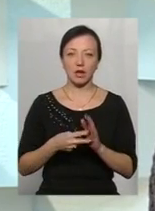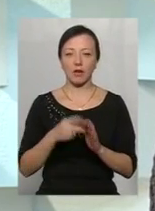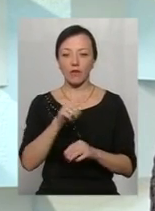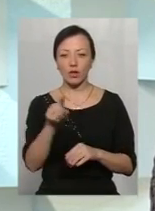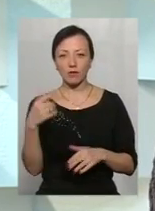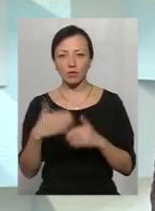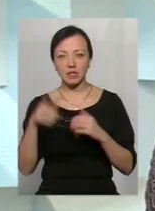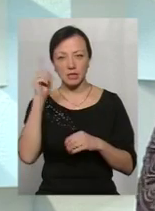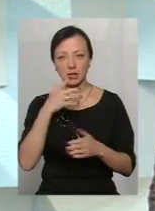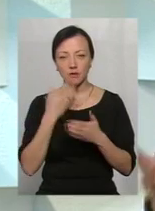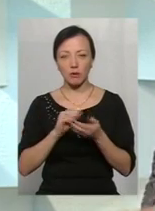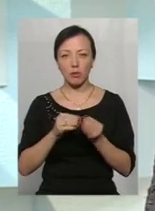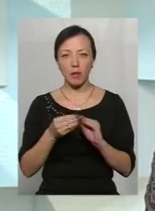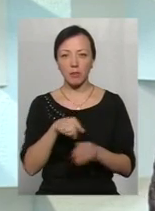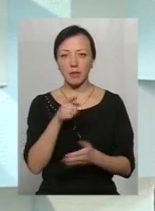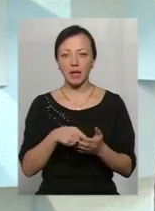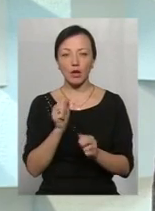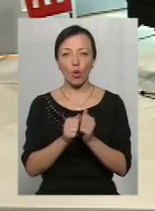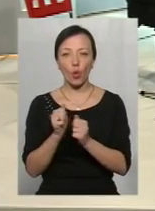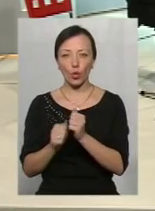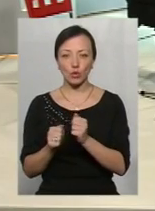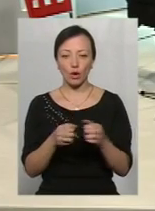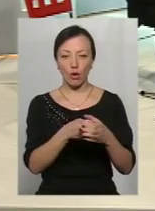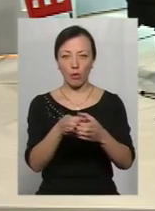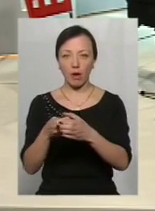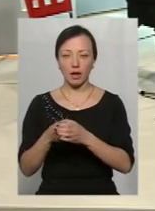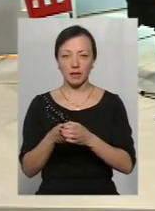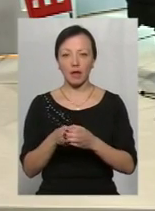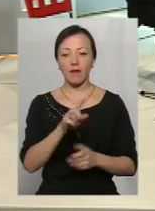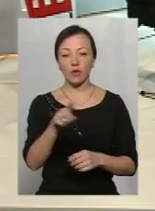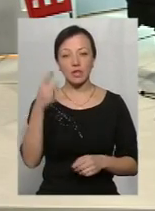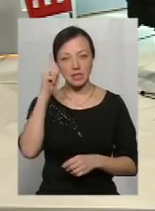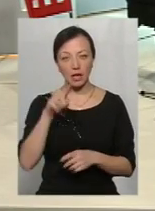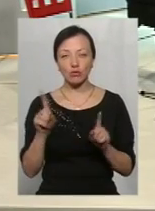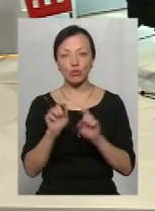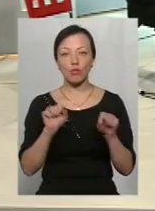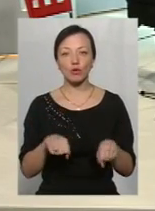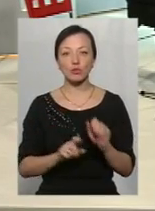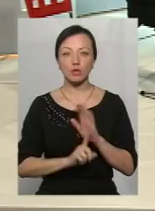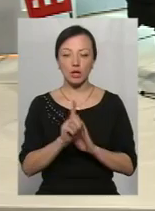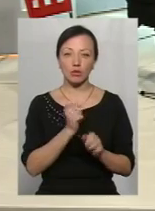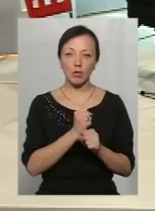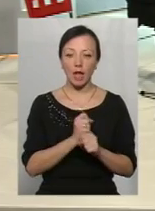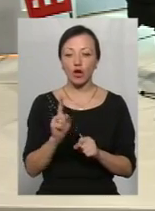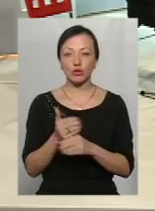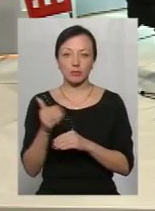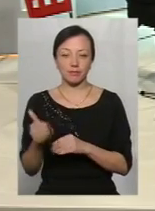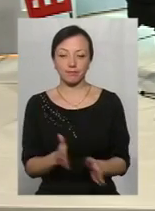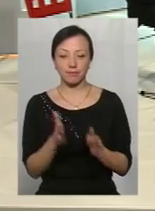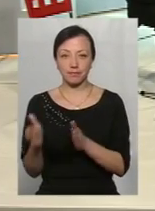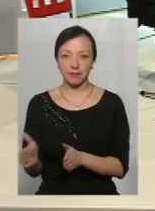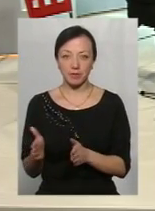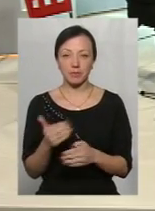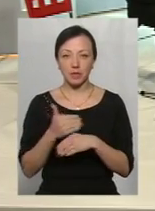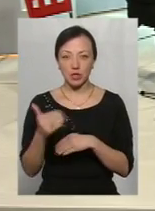Вони вже знають свої проблемні питання кожної громади. Вони знають, що можемо спочатку робити, що відкласти на